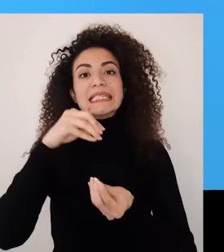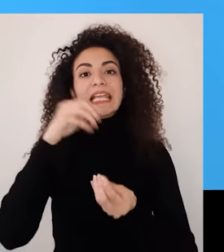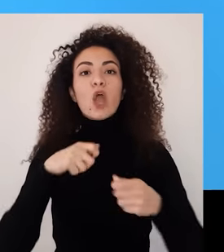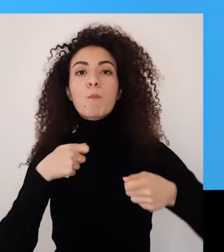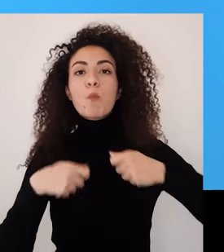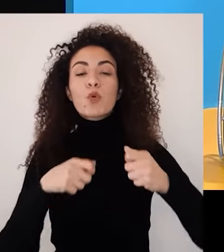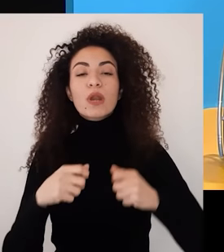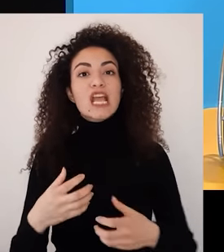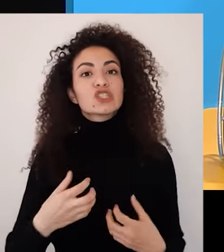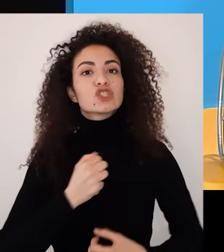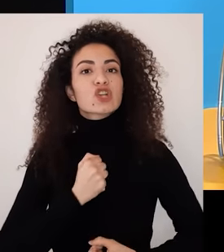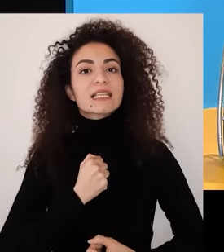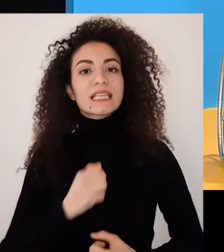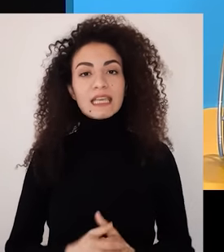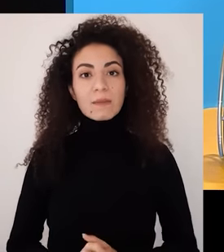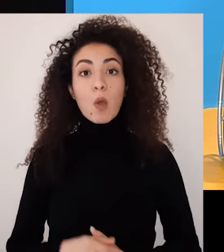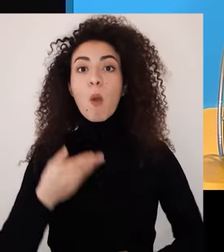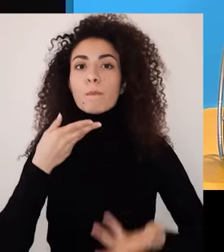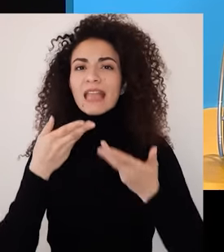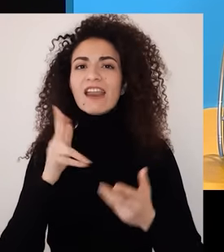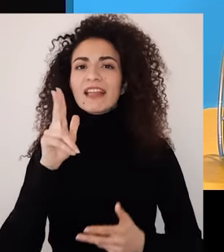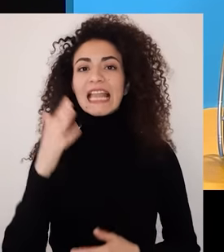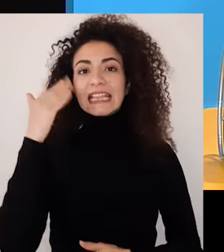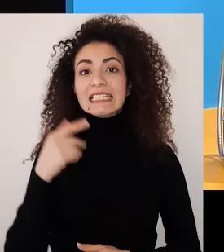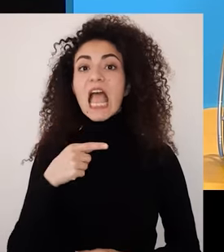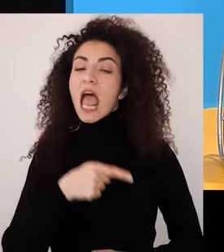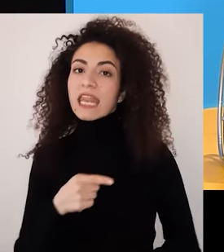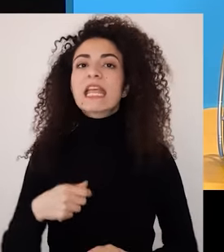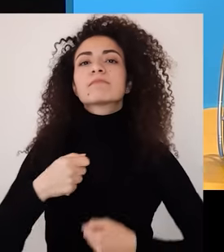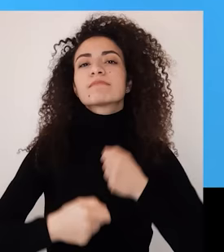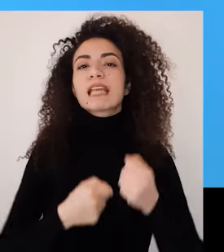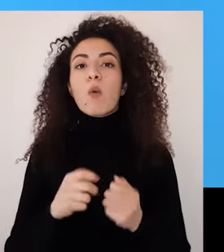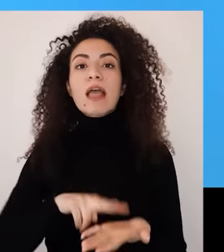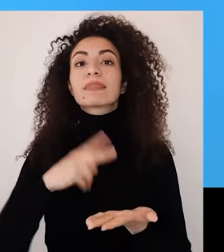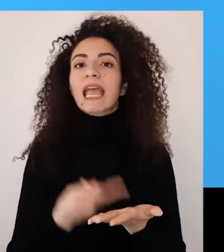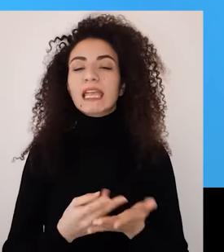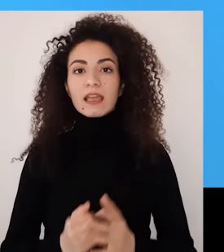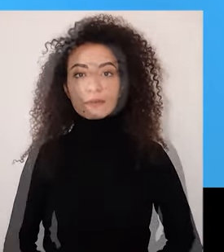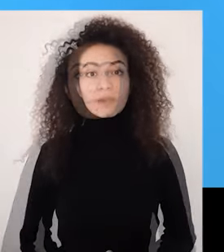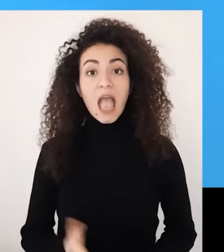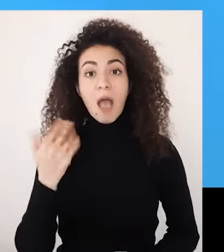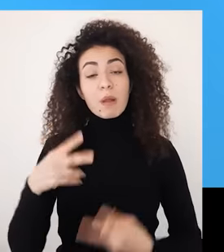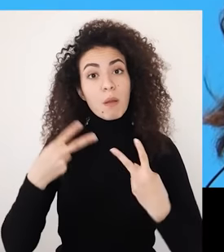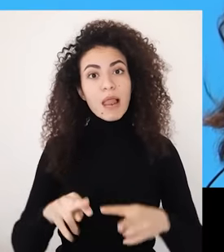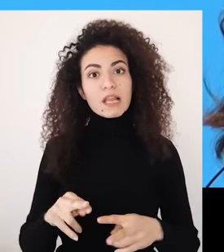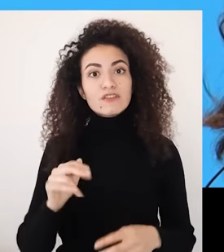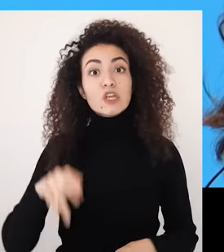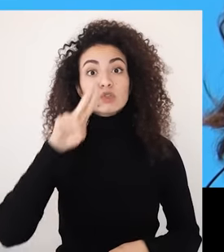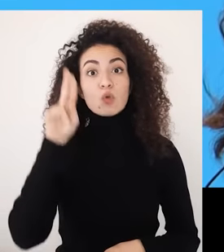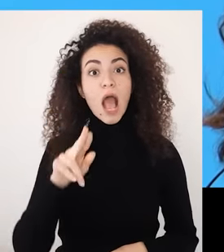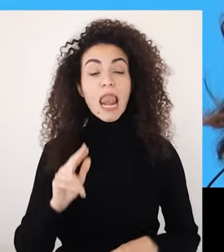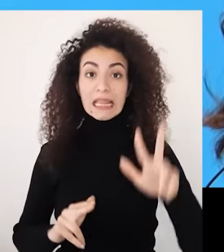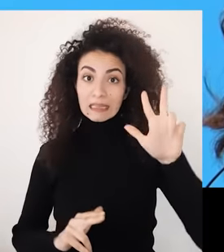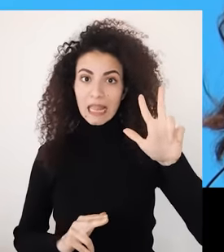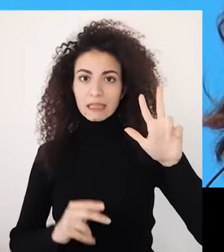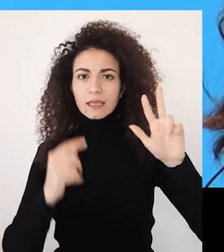التغيير المنشود ورح نتعرف على ثلاث نساء حققوا مسيرة التغيير ولكن قبل ما نبلش منذكر